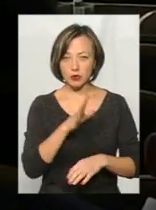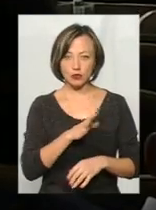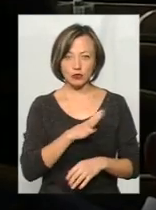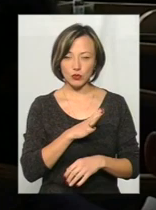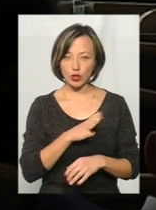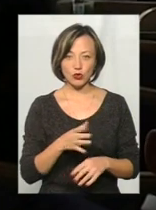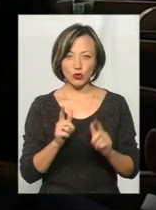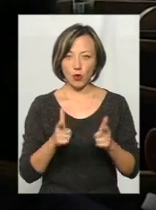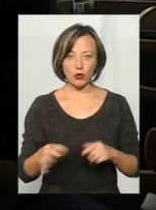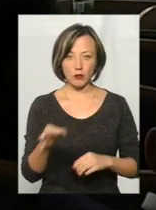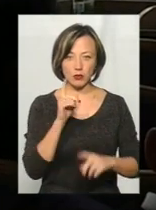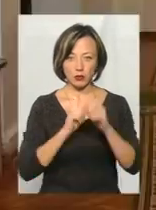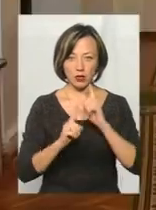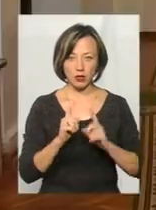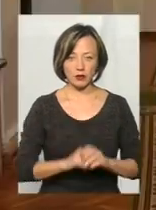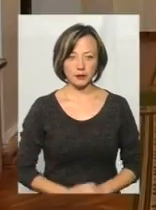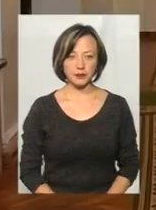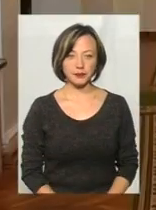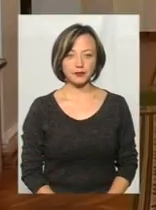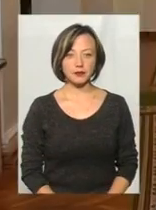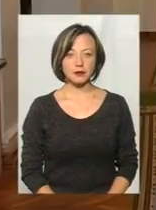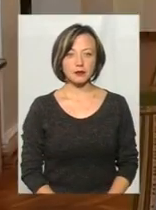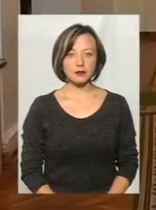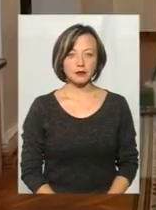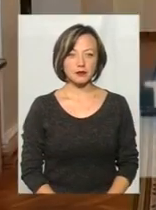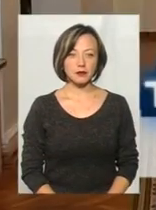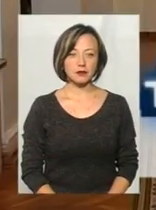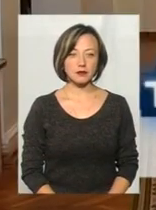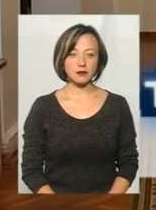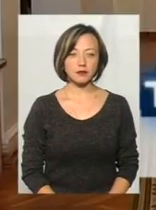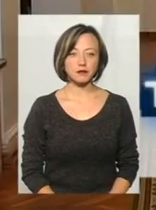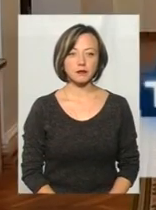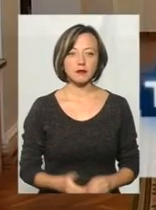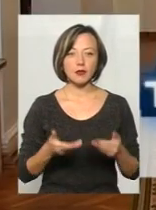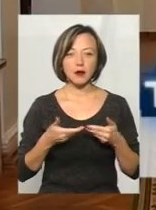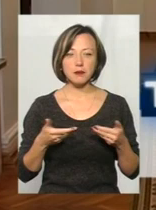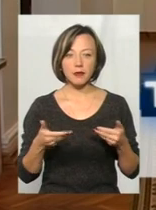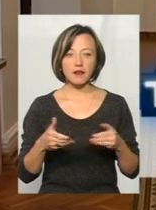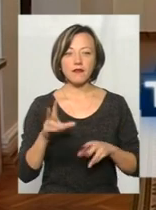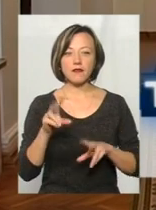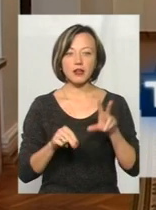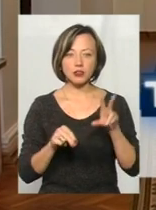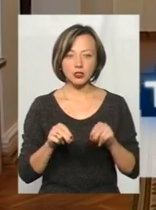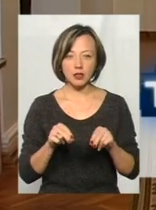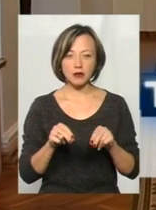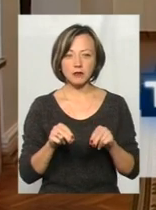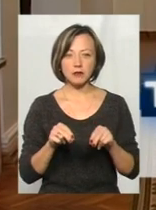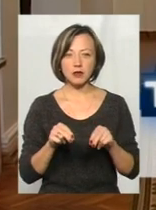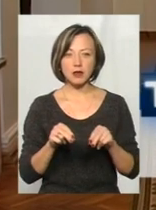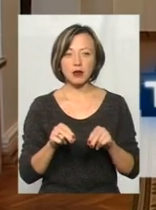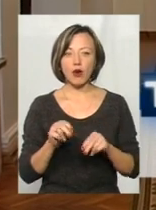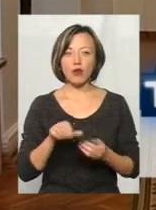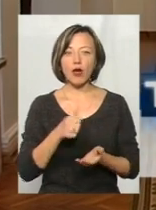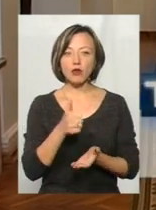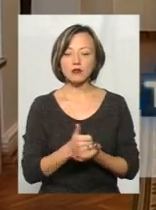згоди обласної ради. Ми вважаємо, що найголовніше в об'єднаних громадах – це принцип